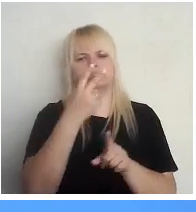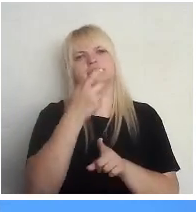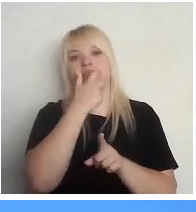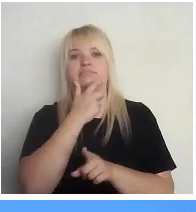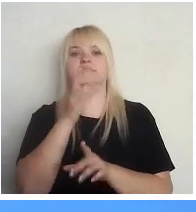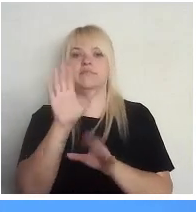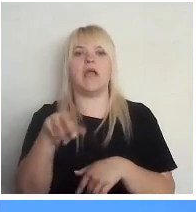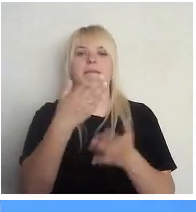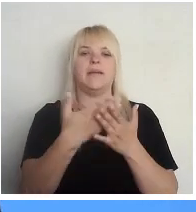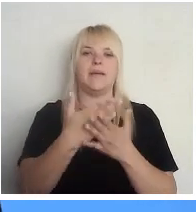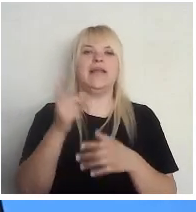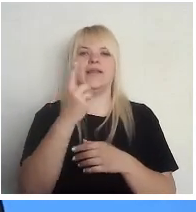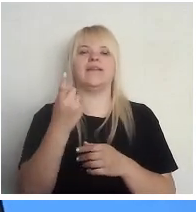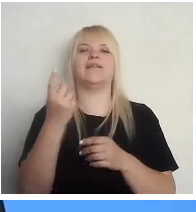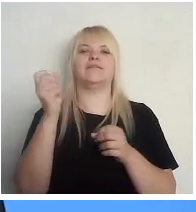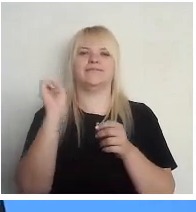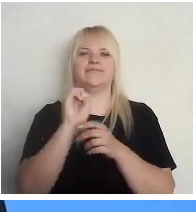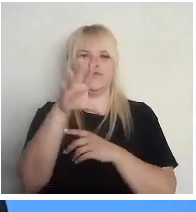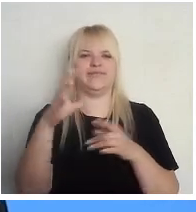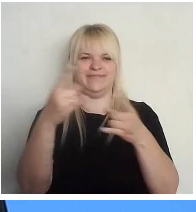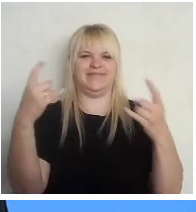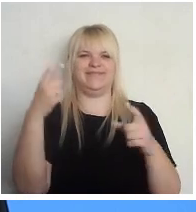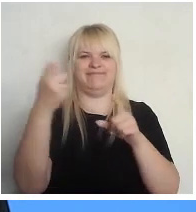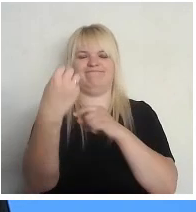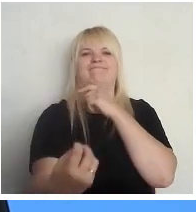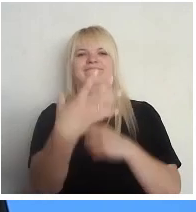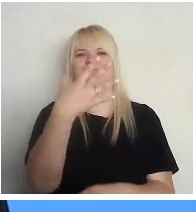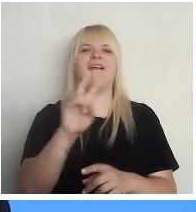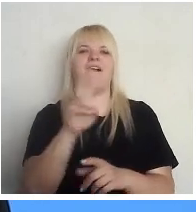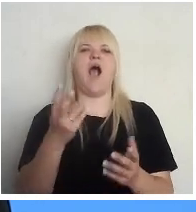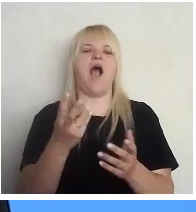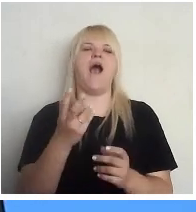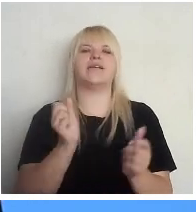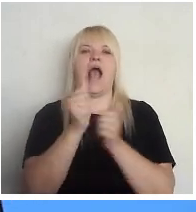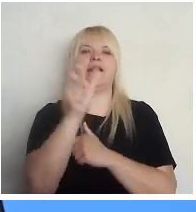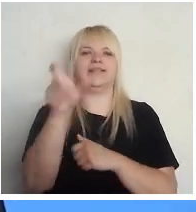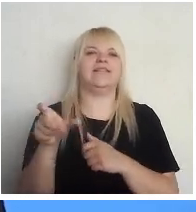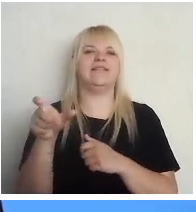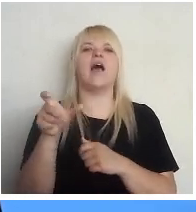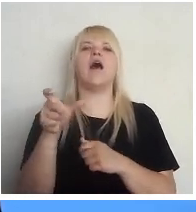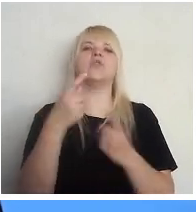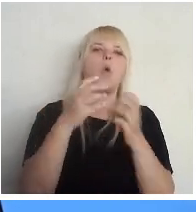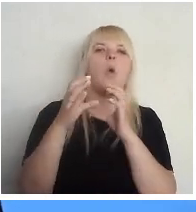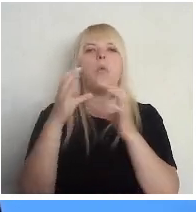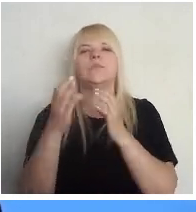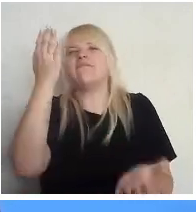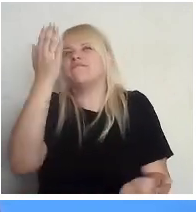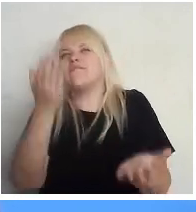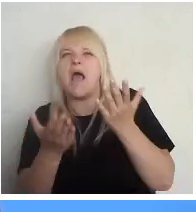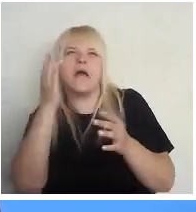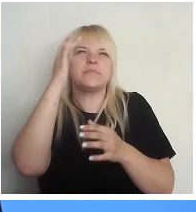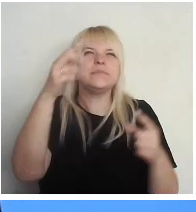pateikts, kā šis kandidāts principā varētu komunicēt, iespēja virzīt sarunu. Varbūt, kā šī